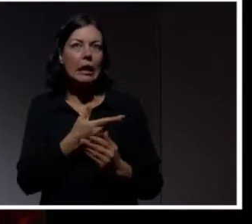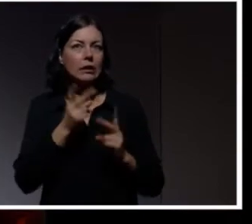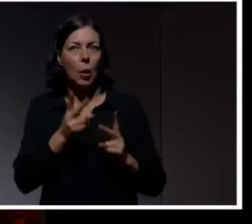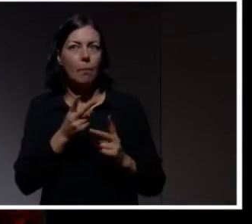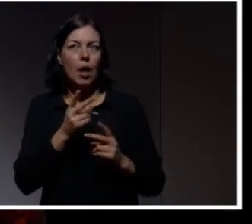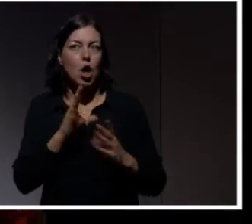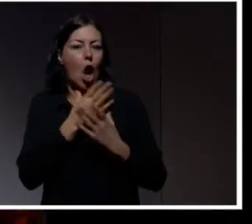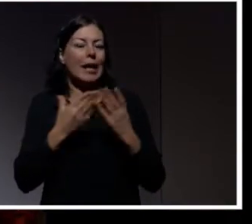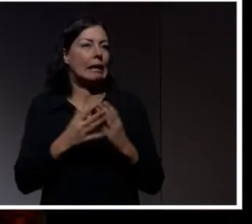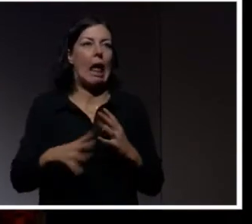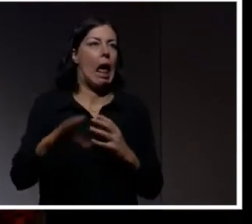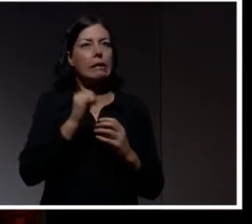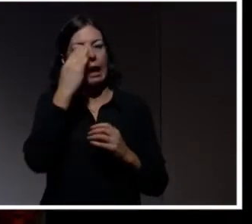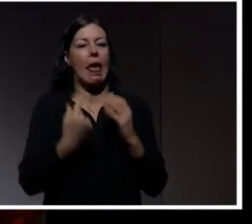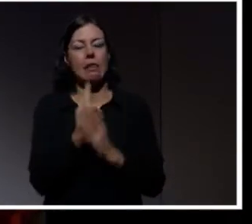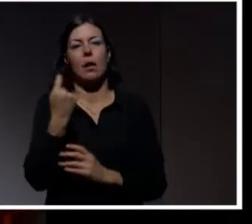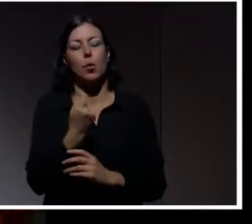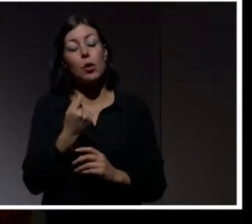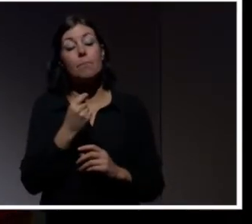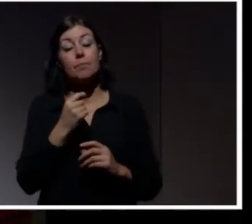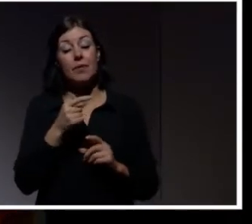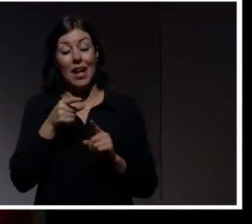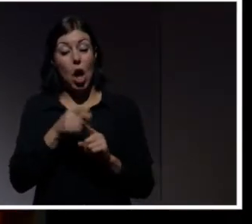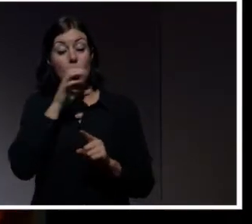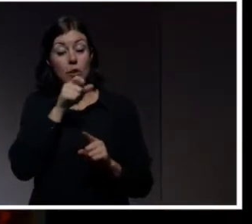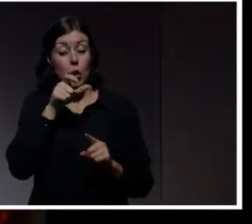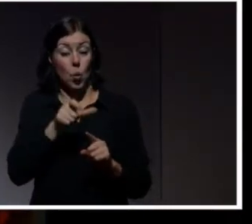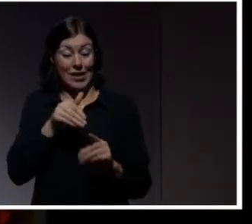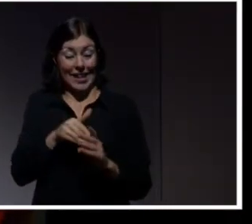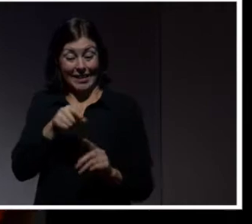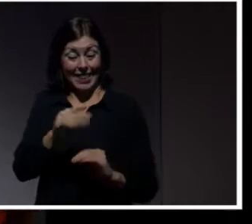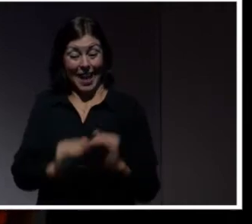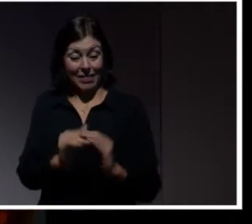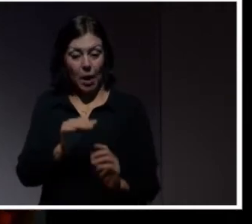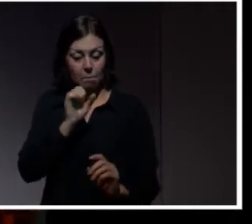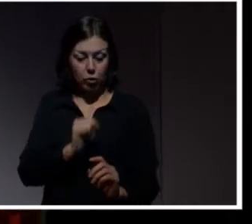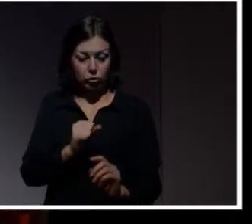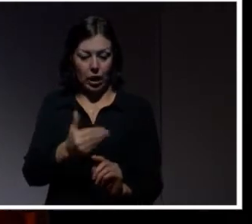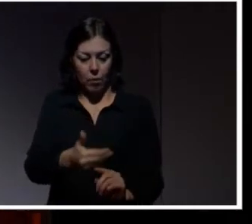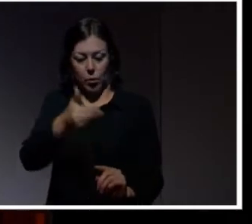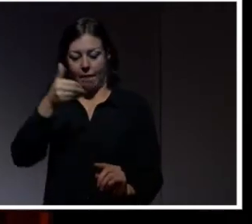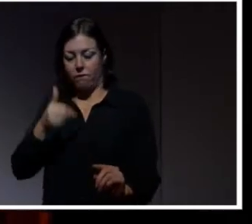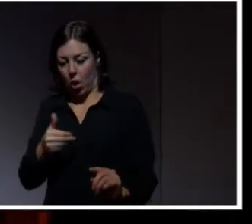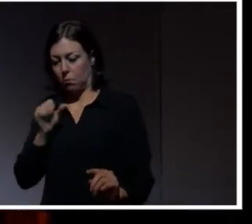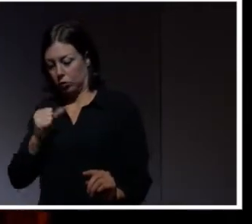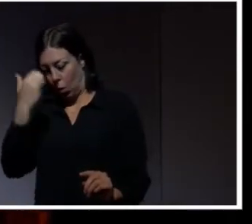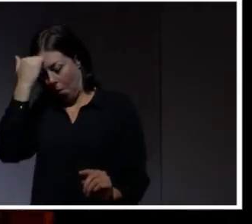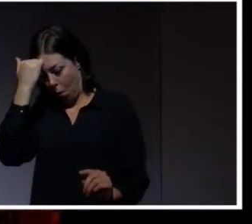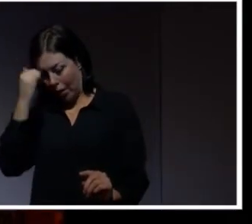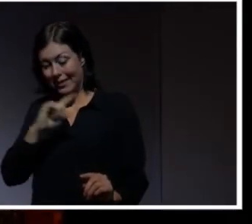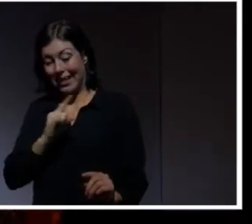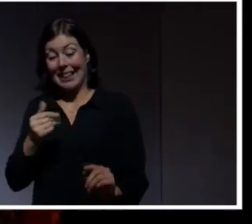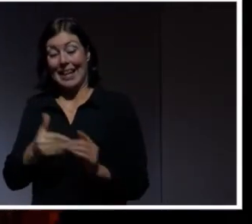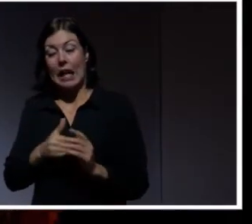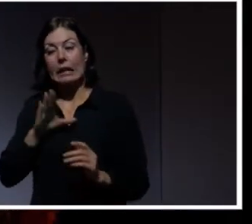brukar säga att lösenordshanterare, lösenordet måste du ha utanför. det blir lite konstigt annars. Sen måste du ha till din